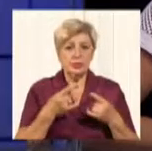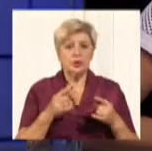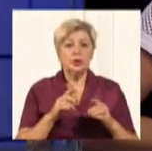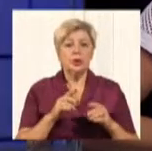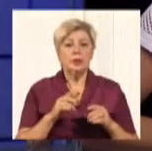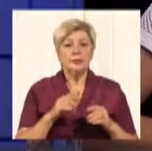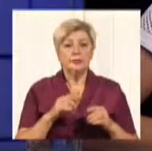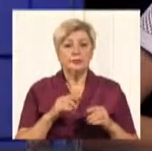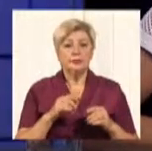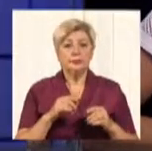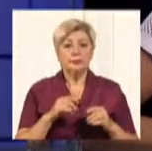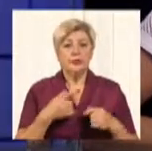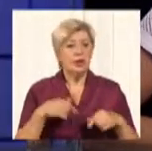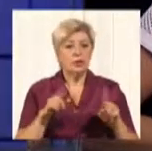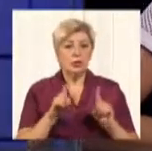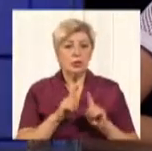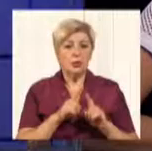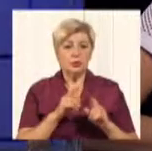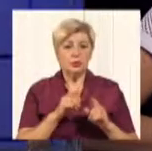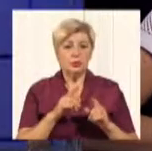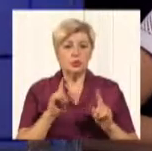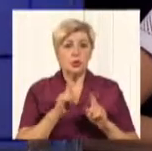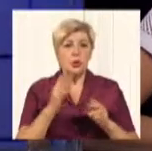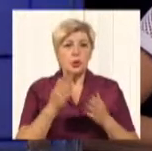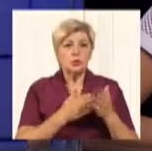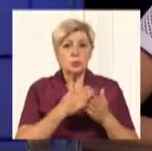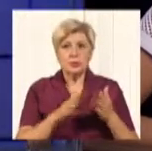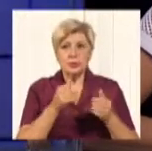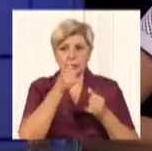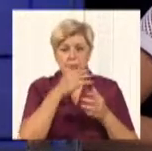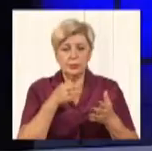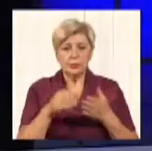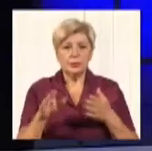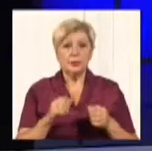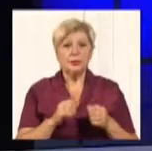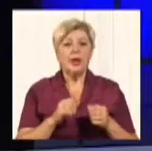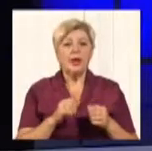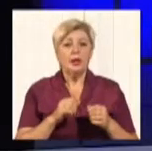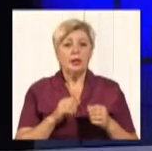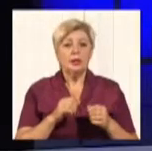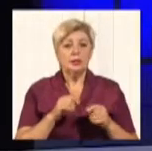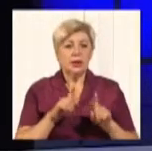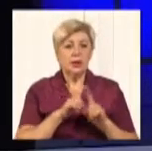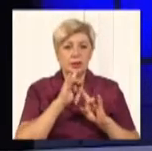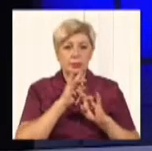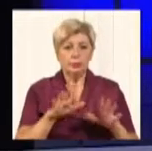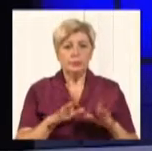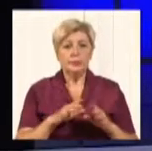собі цей телеприймач, ну, я думаю, що такого не має бути. Ну, на ваш погляд, кого найбільше торкнеться ця проблема от переходу?